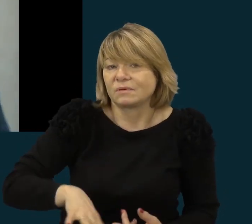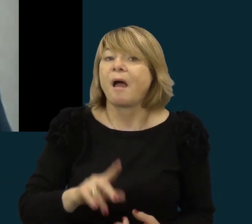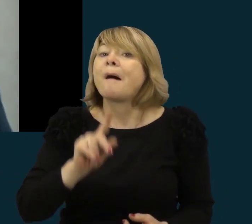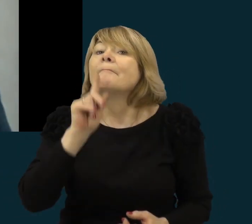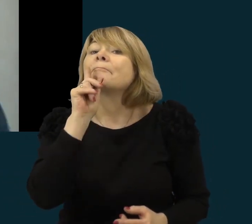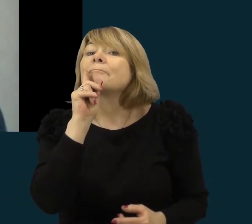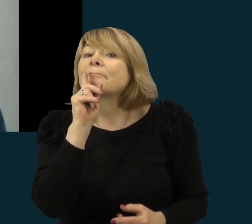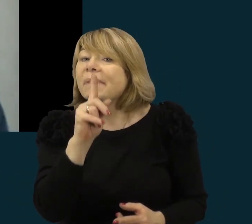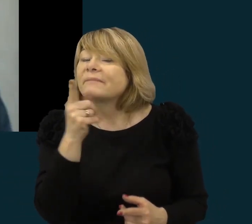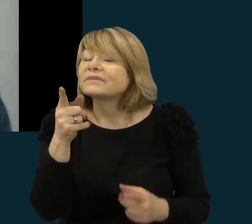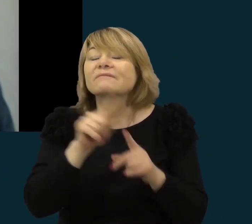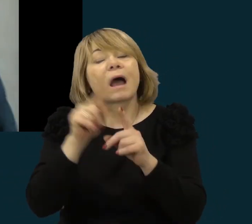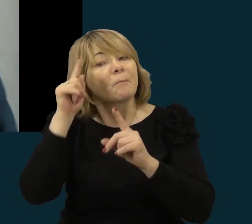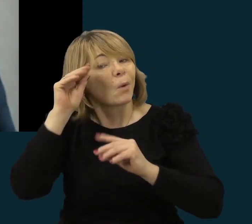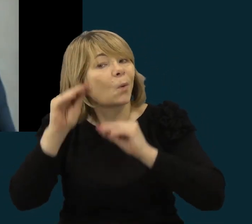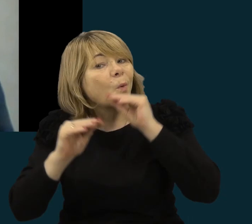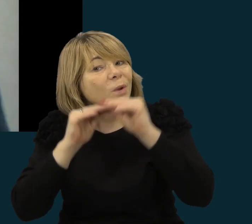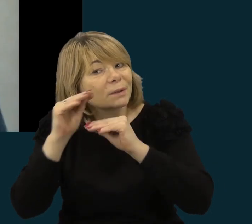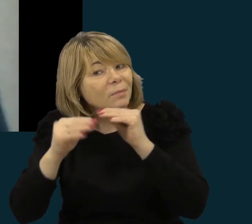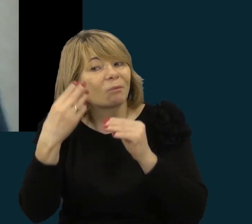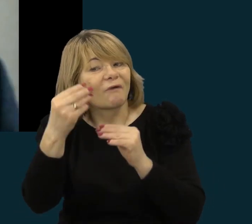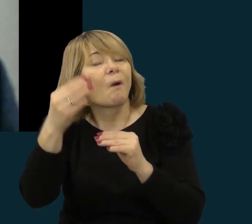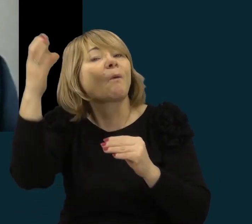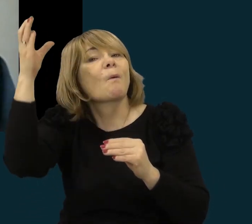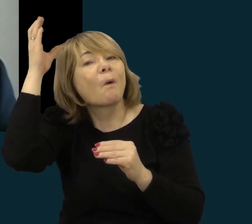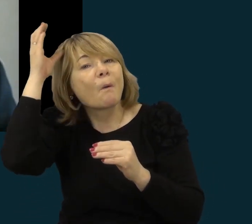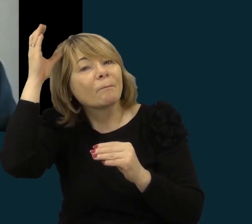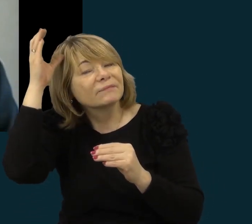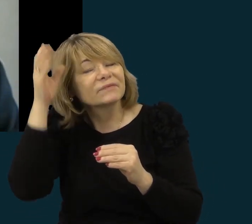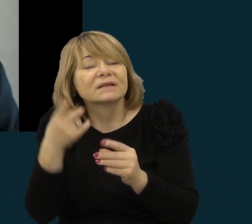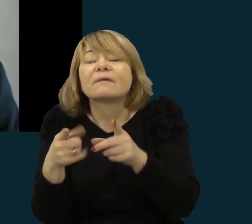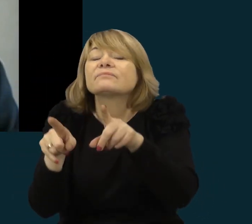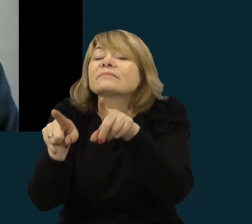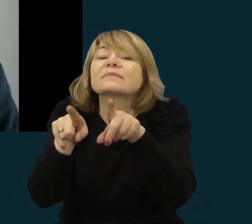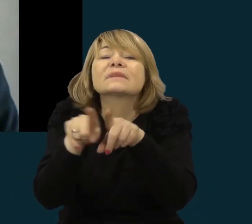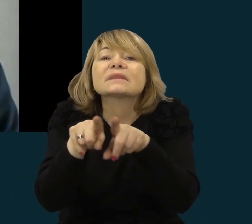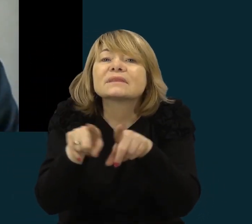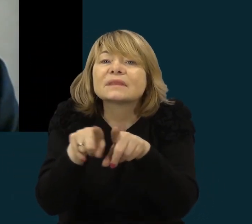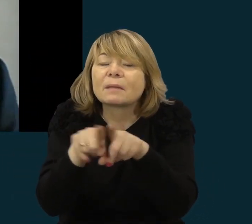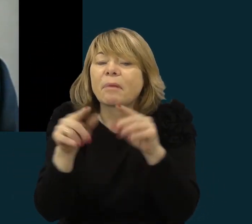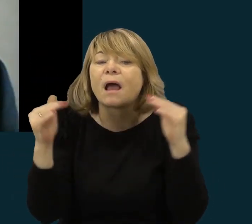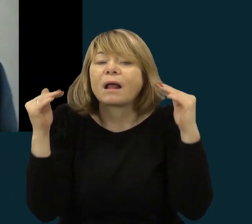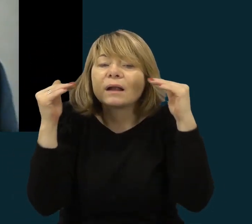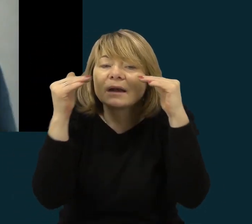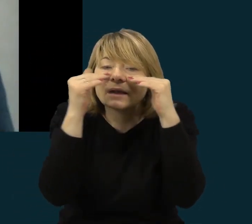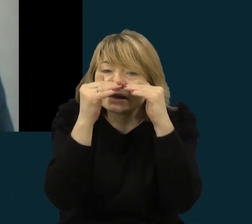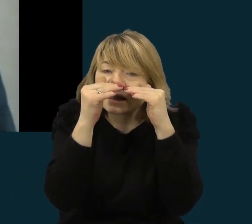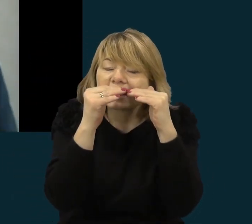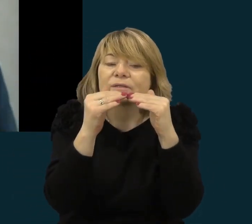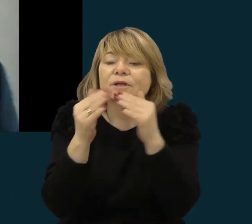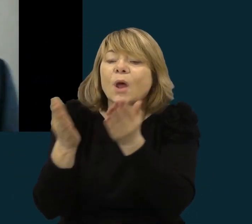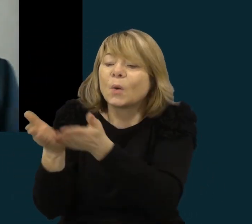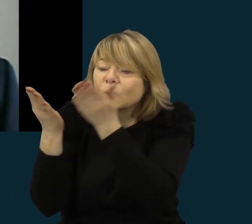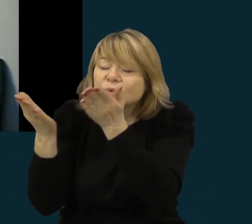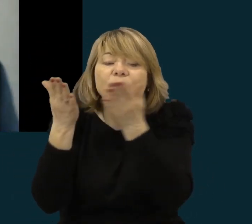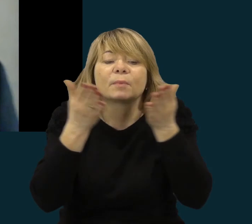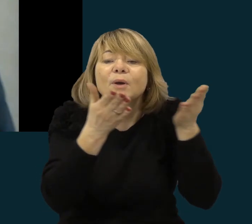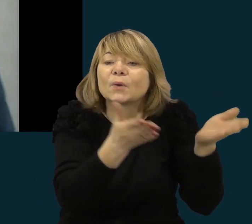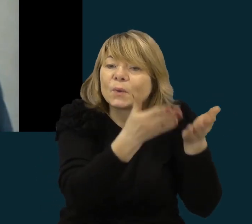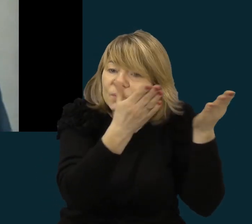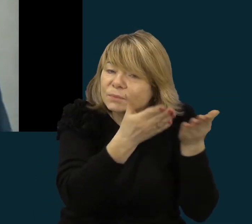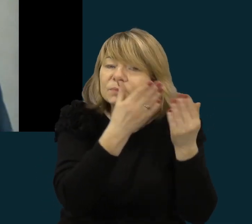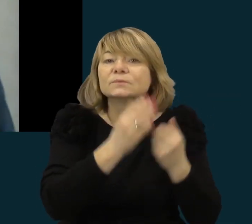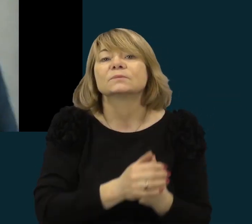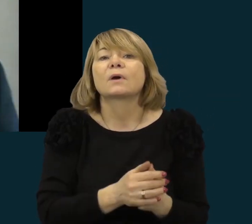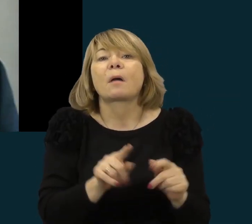tos kūrybingumo kompetencijos yra lygiai taip pat, lygiai greičiai ūkdomas kaip ir visos kitos kompetencijos,